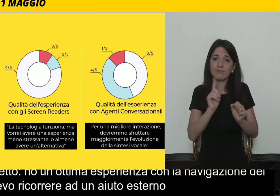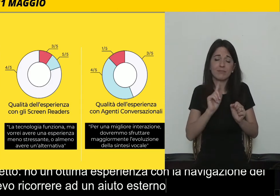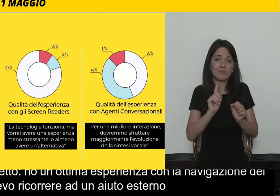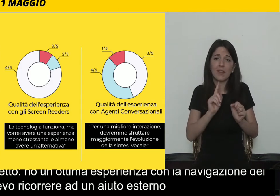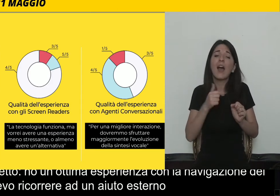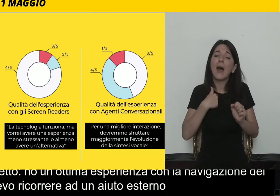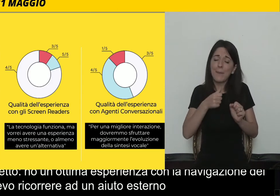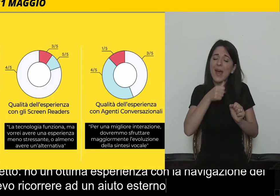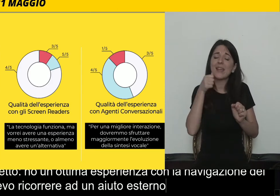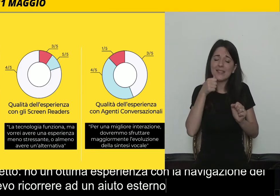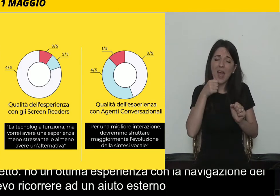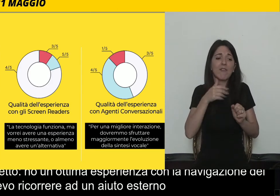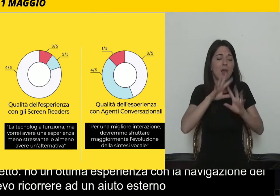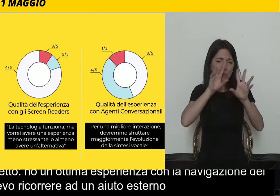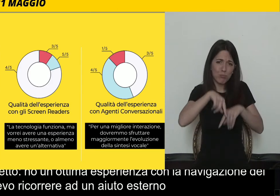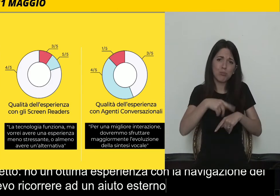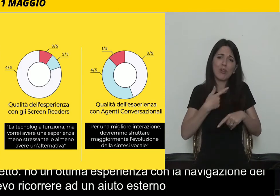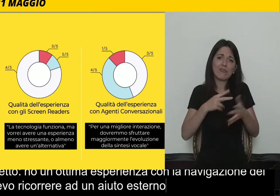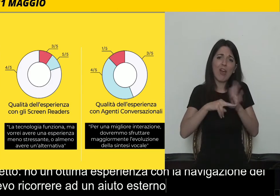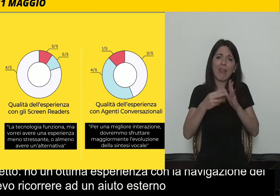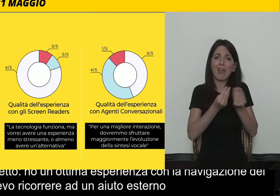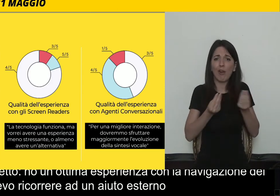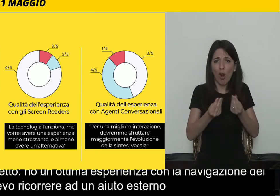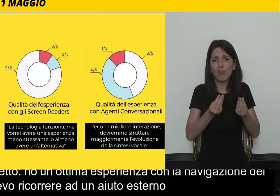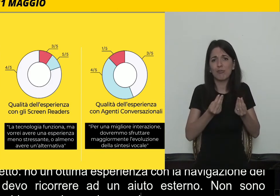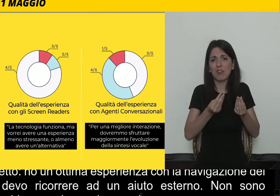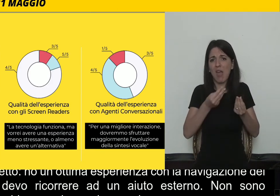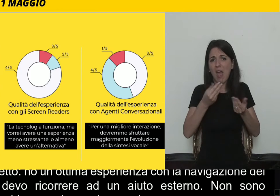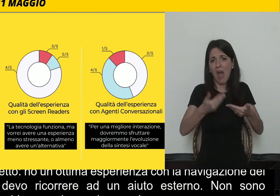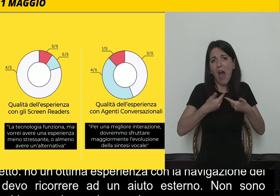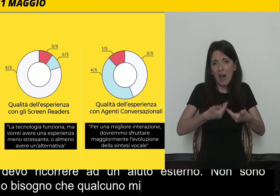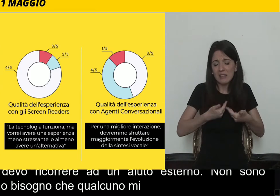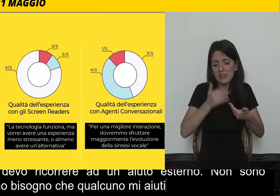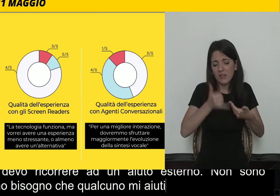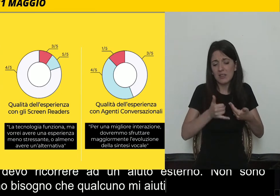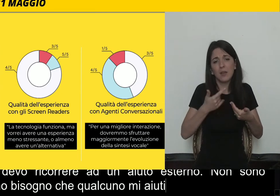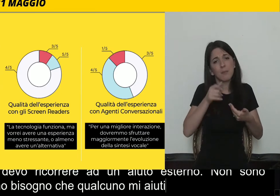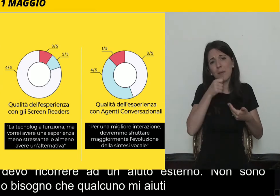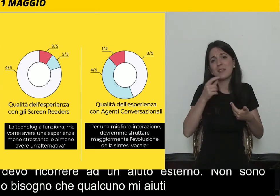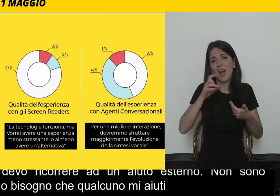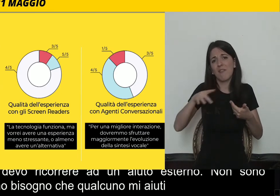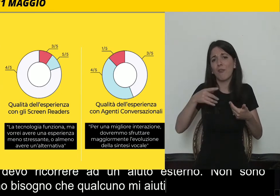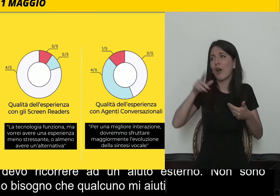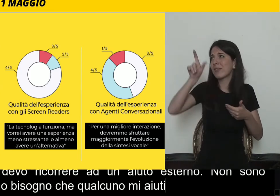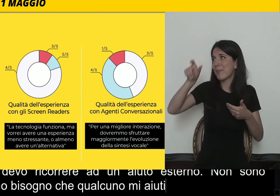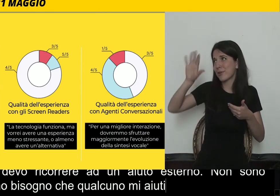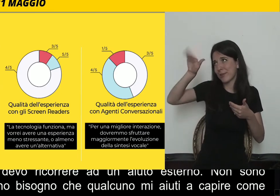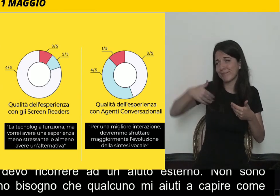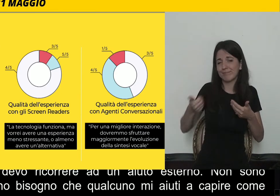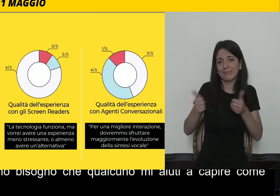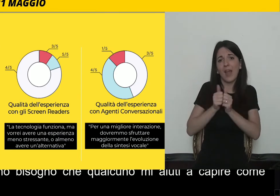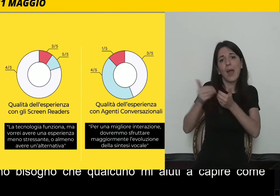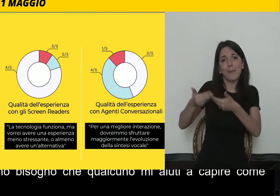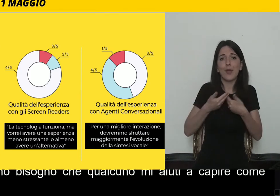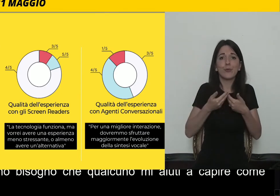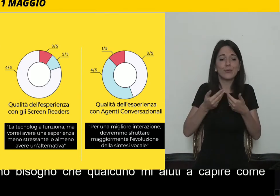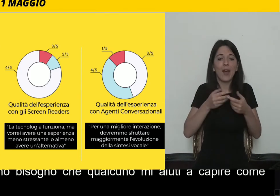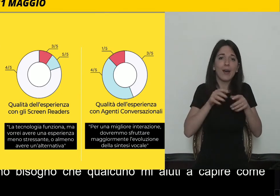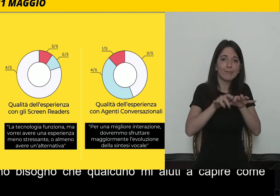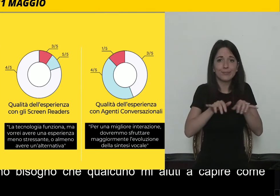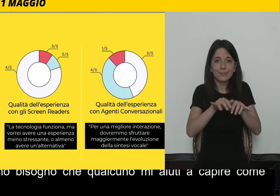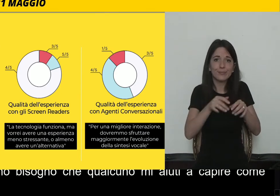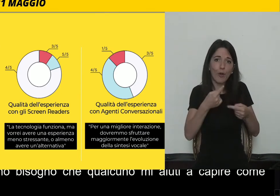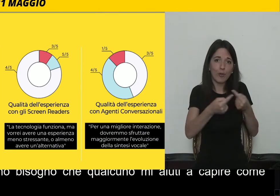nonostante le tecnologie assistive, mi aiuti a capire come andare avanti, cosa fare. Oppure la tecnologia funziona, si